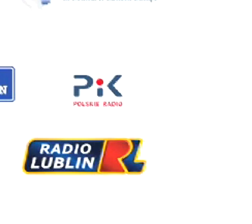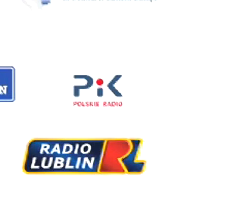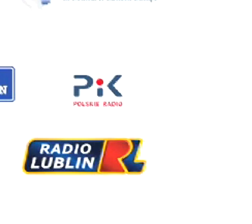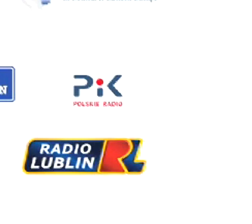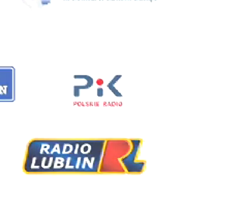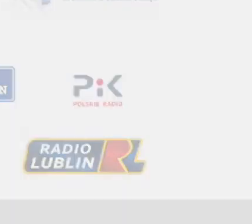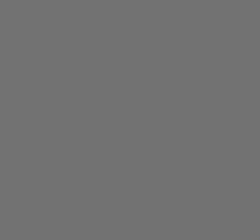Dziękuje. Dziękuje.